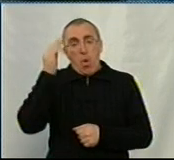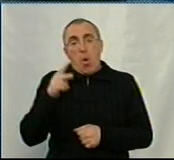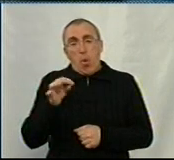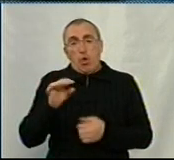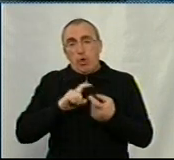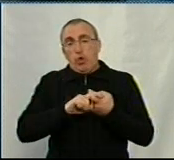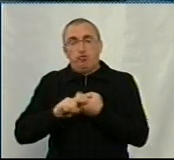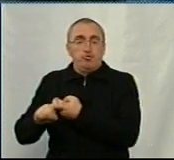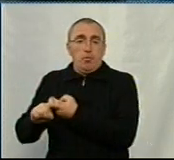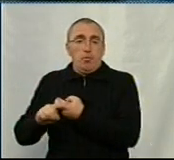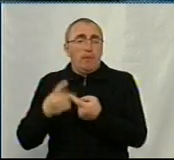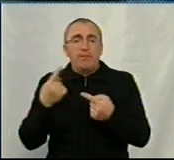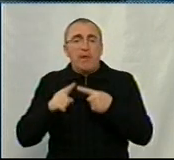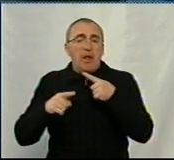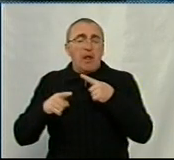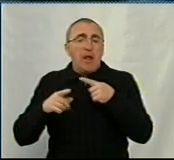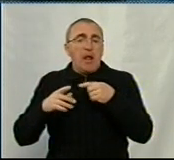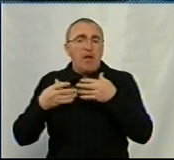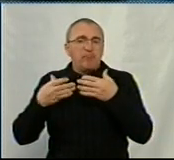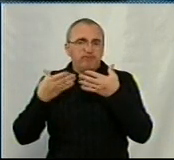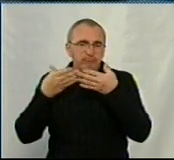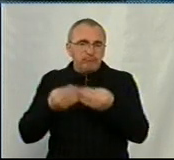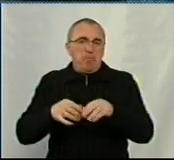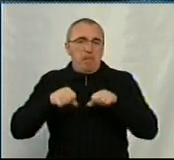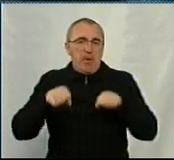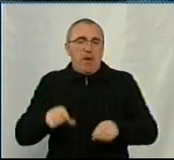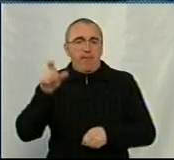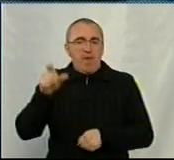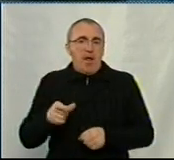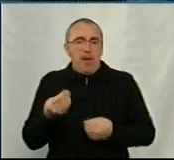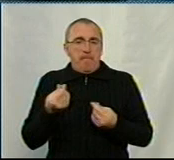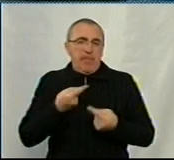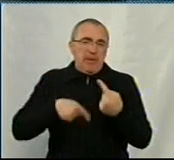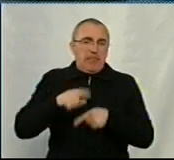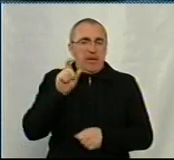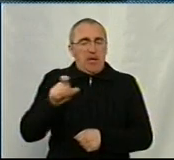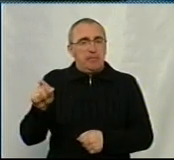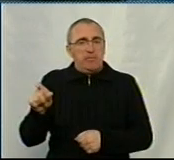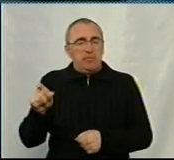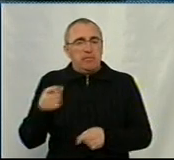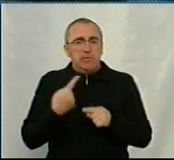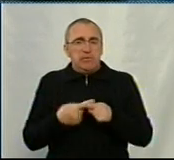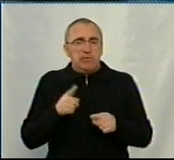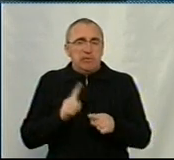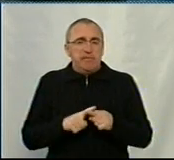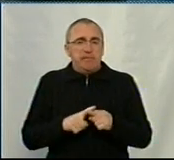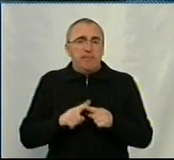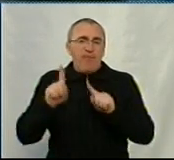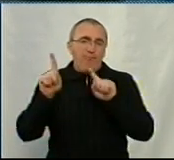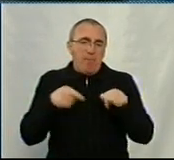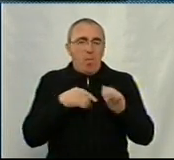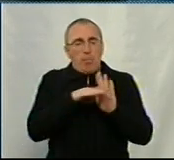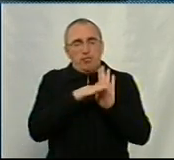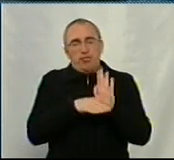Це не наступна права підприємців? Ні, це наступна. Це вимога часу.